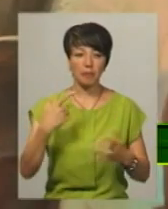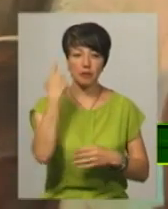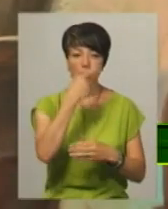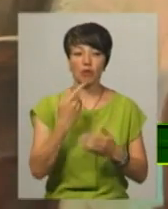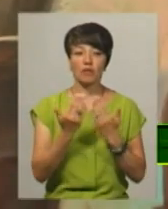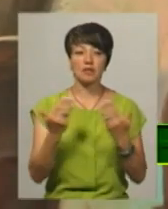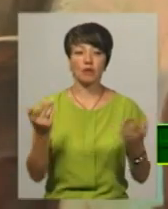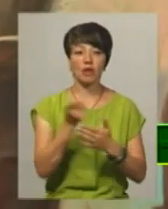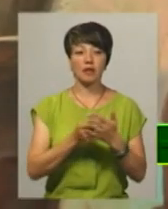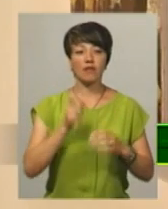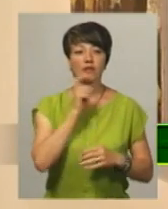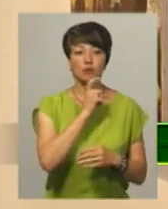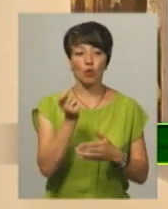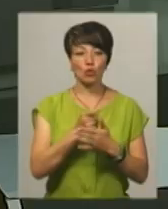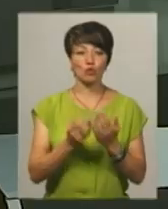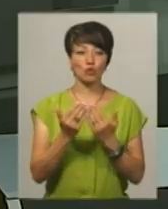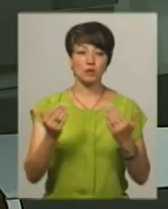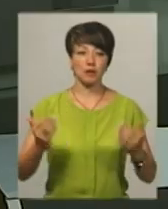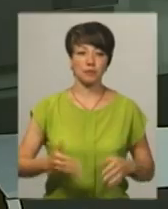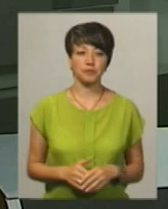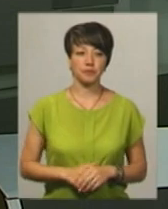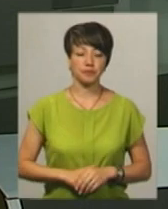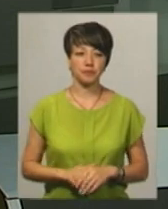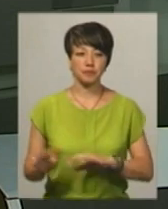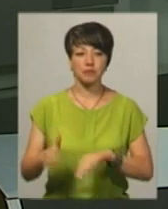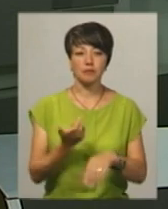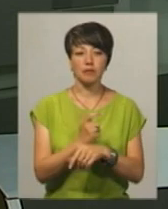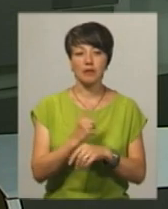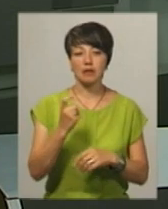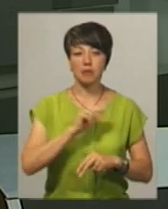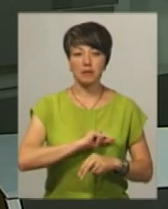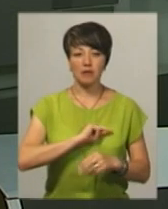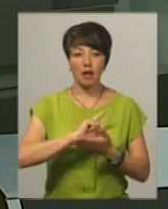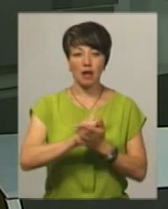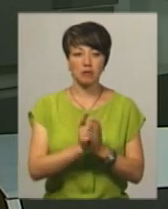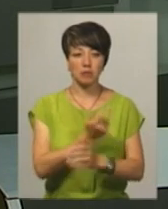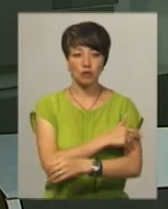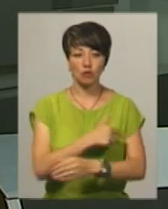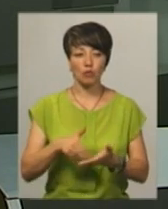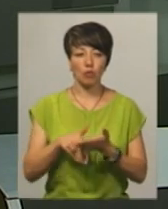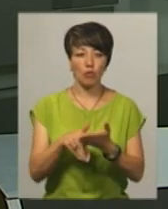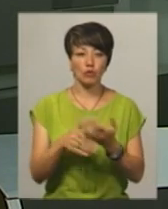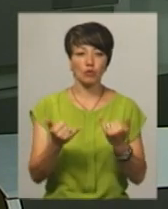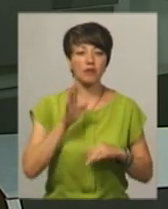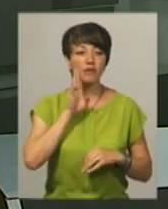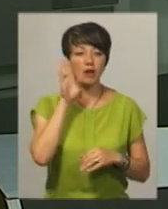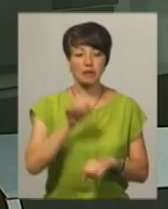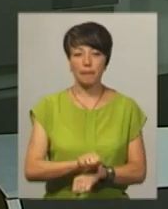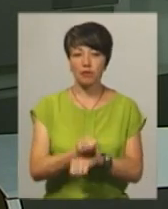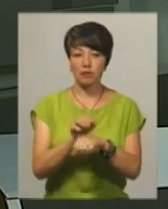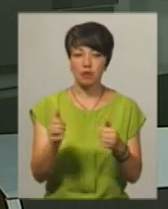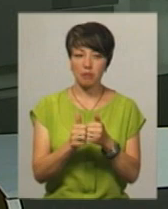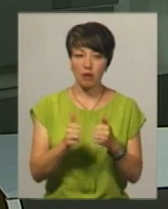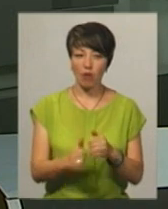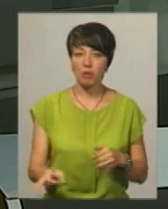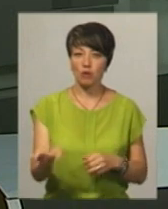картин у Вінницькому художньому музеї. Більше ста працівників екстреної медичної допомоги сьогодні вранці мітингували під